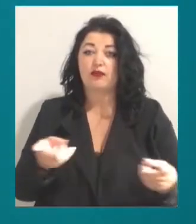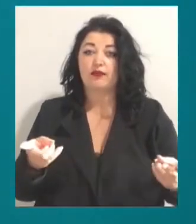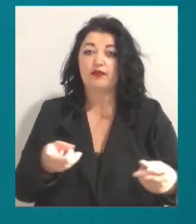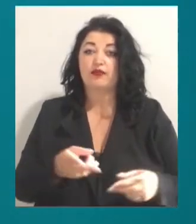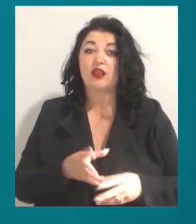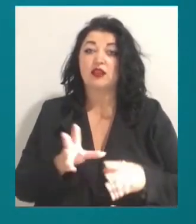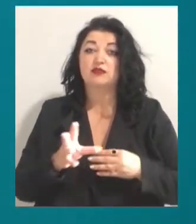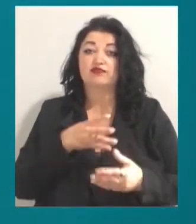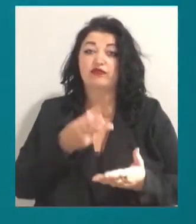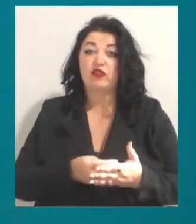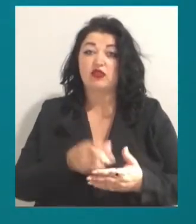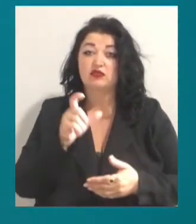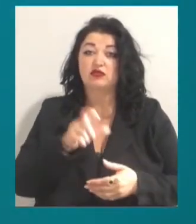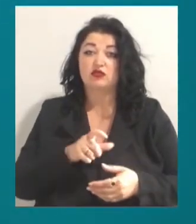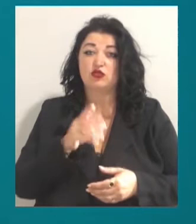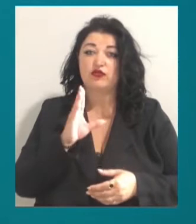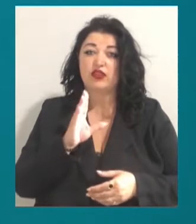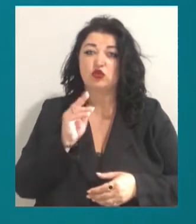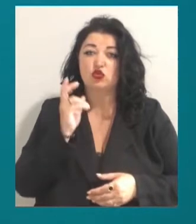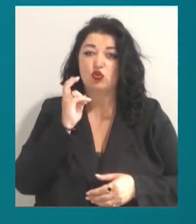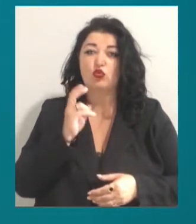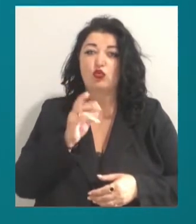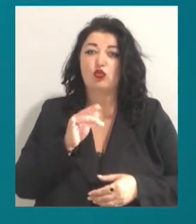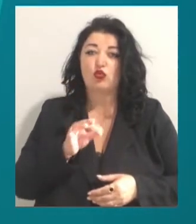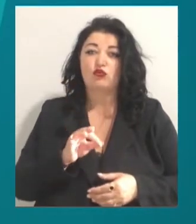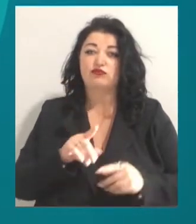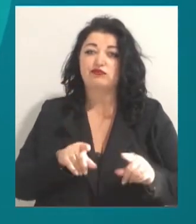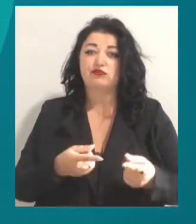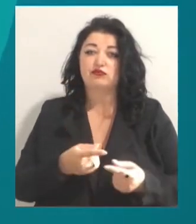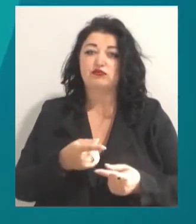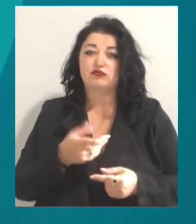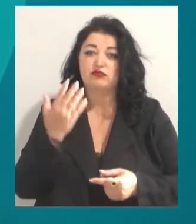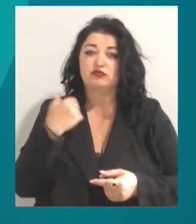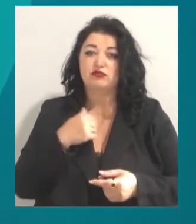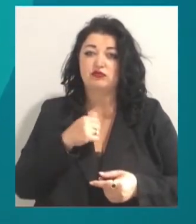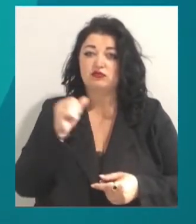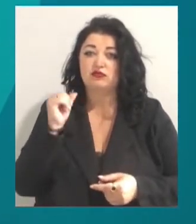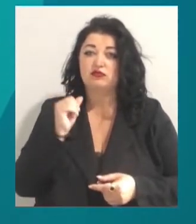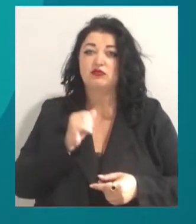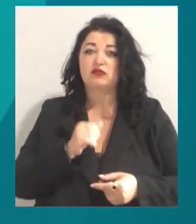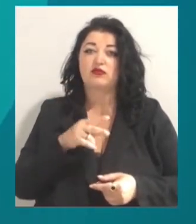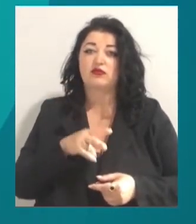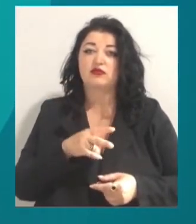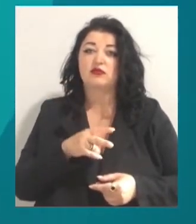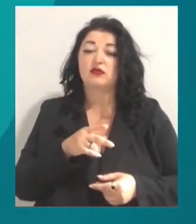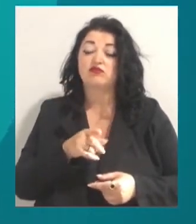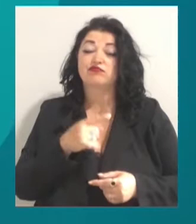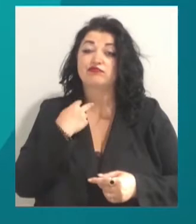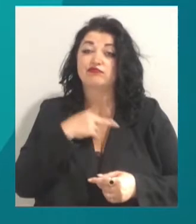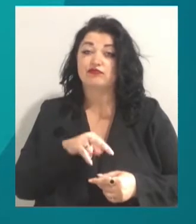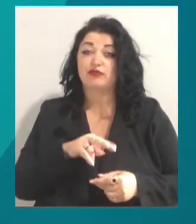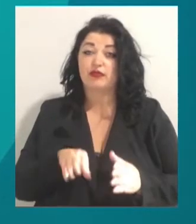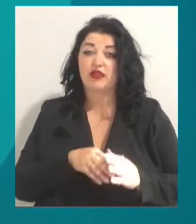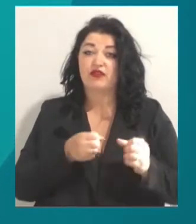«Токіо Стар» Вадима Чорного заарештували 20 серпня минулого року. Тоді йому обрали запобіжний захід у вигляді тримання під вартою. В